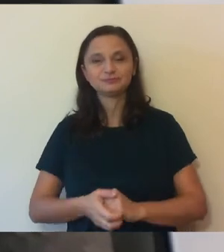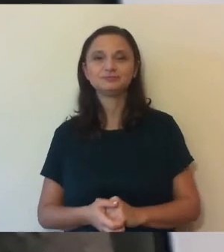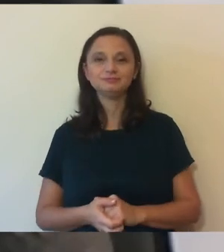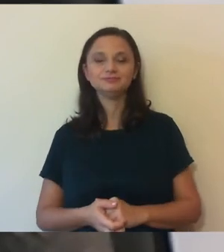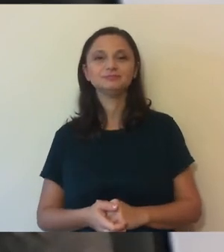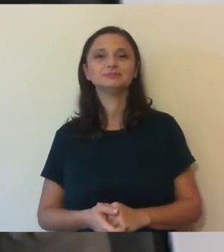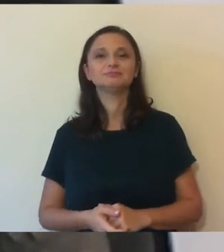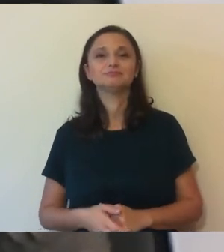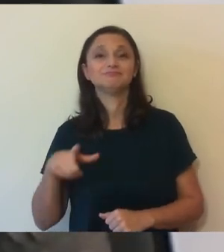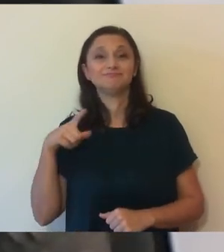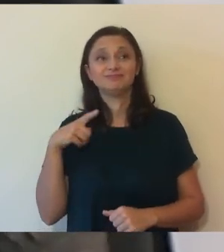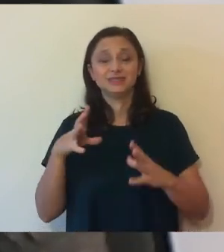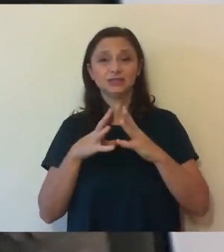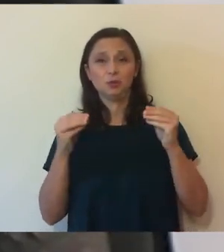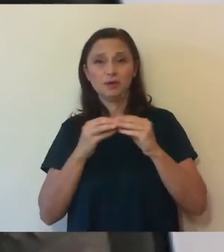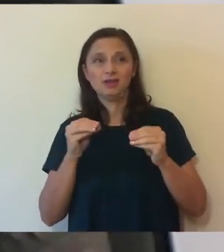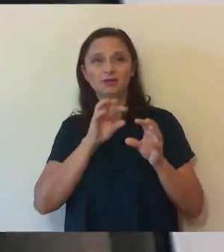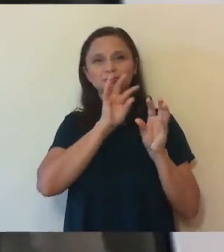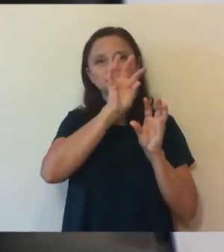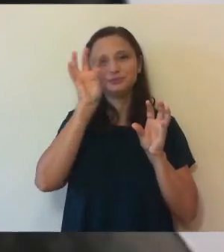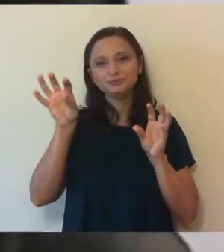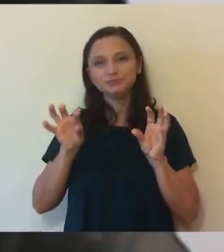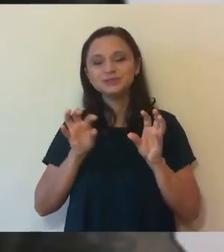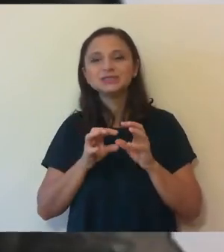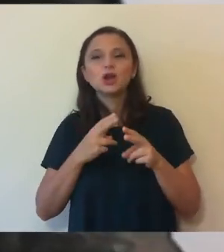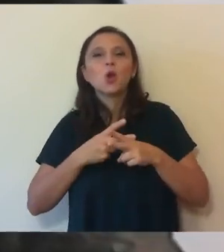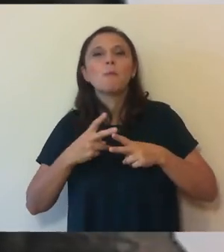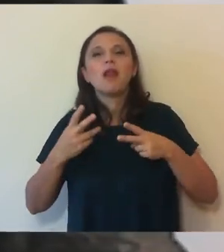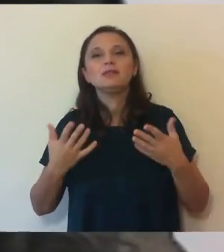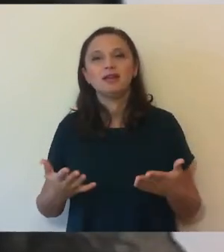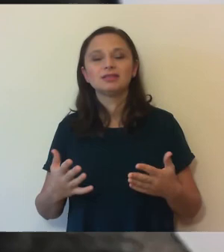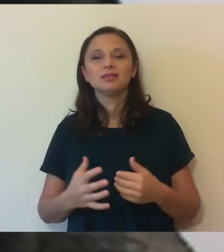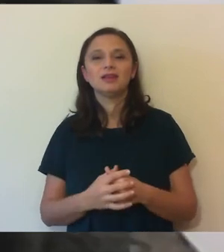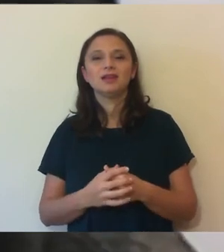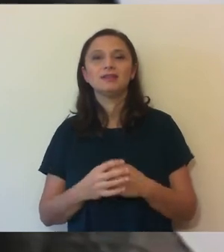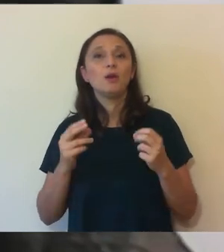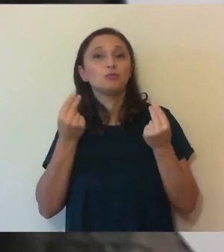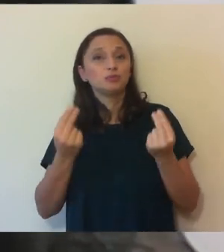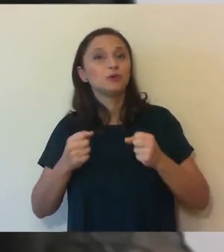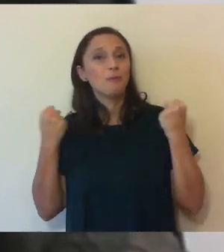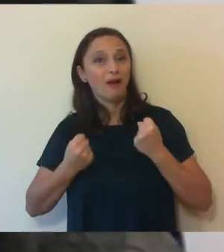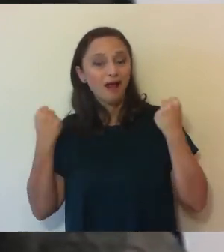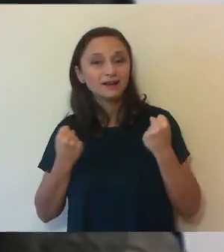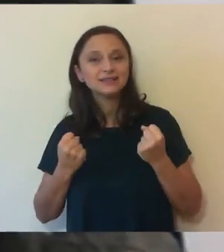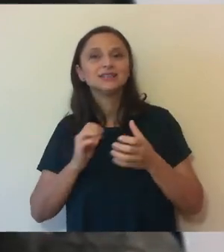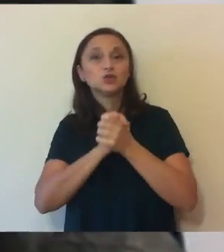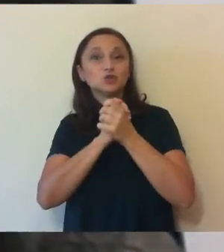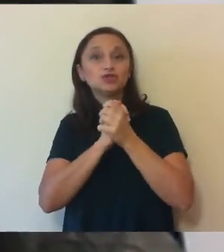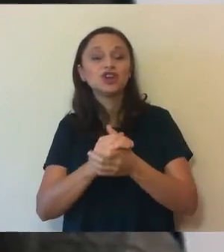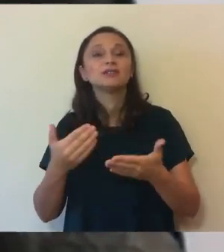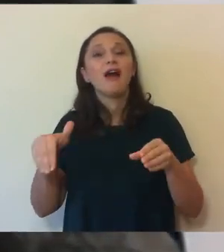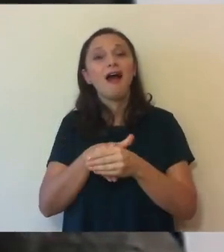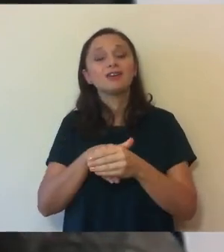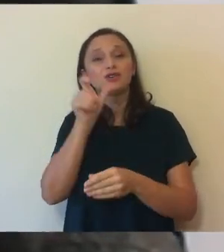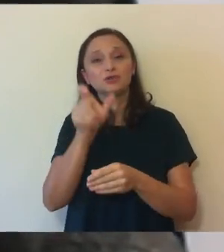Există insule de normalitate, ca să zic așa, sau de bune practici și de succes în